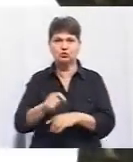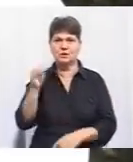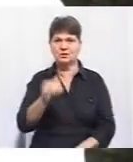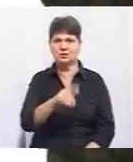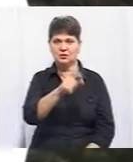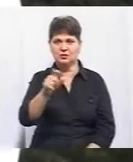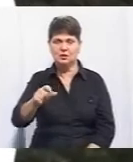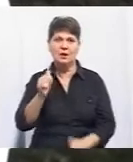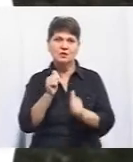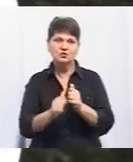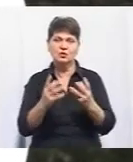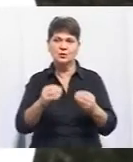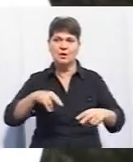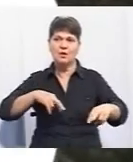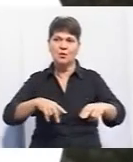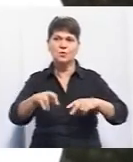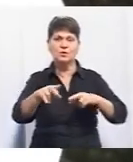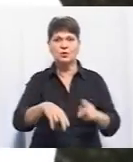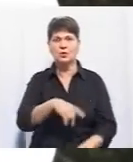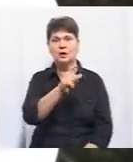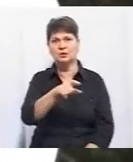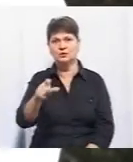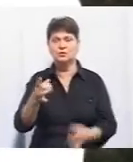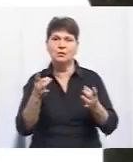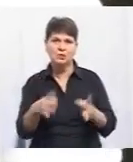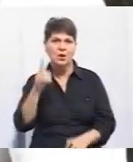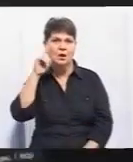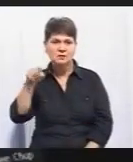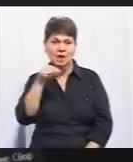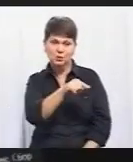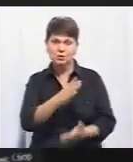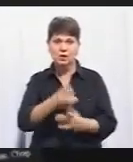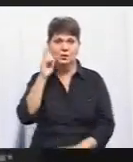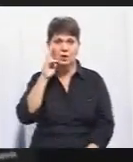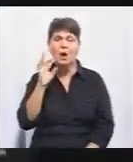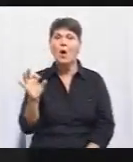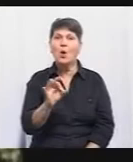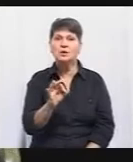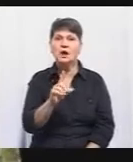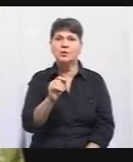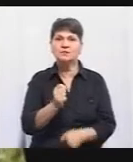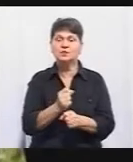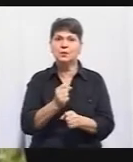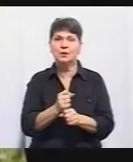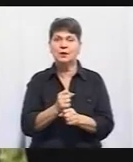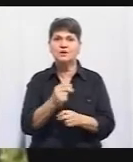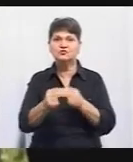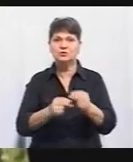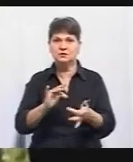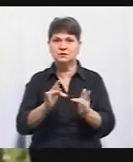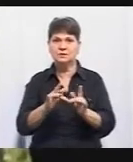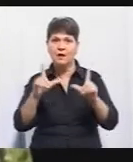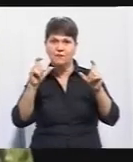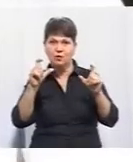ходять, люди просто знають, що тут є туалет. Олександр у понеділок зробив пост у соцмережах, де виклав